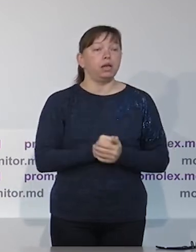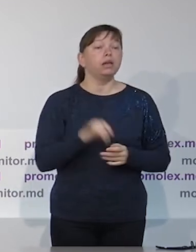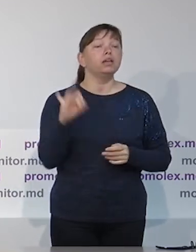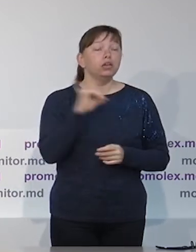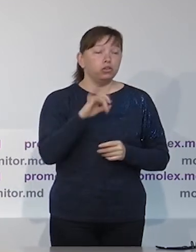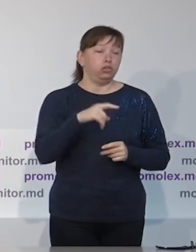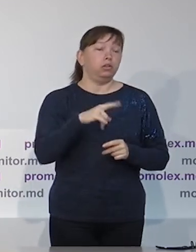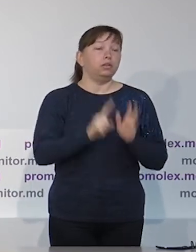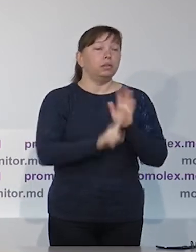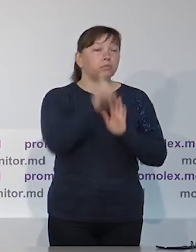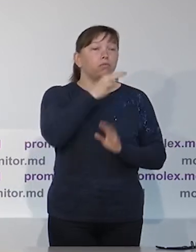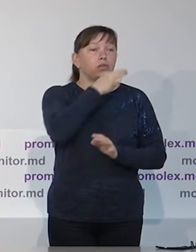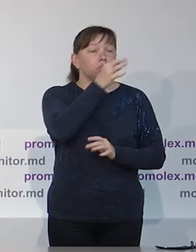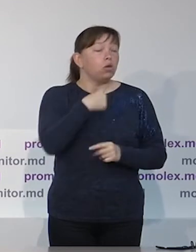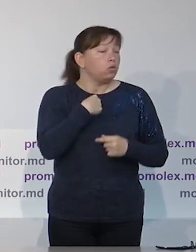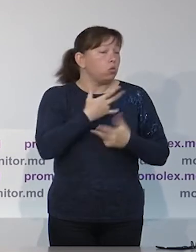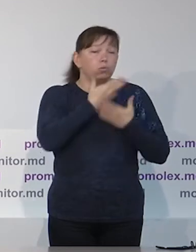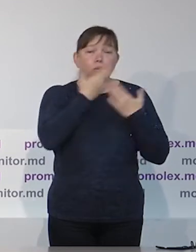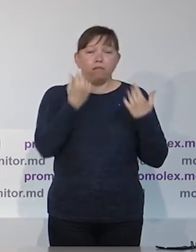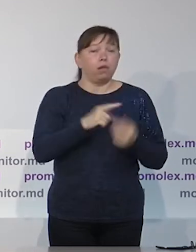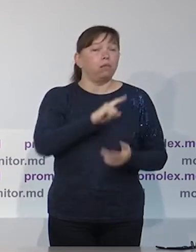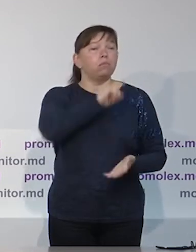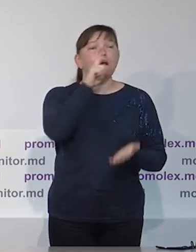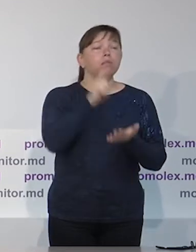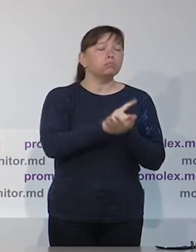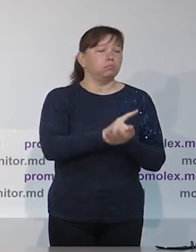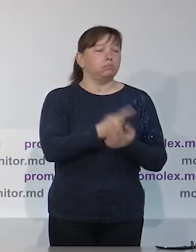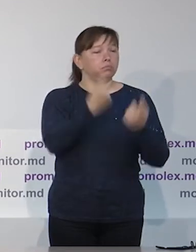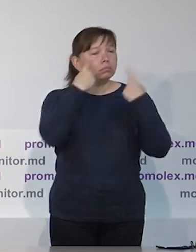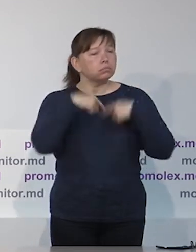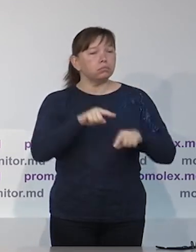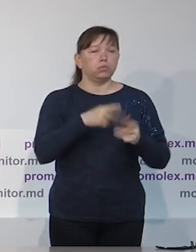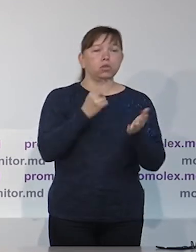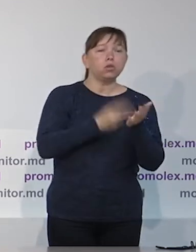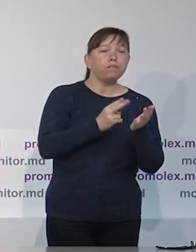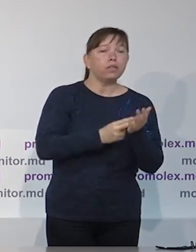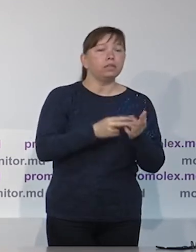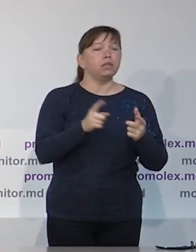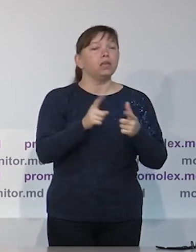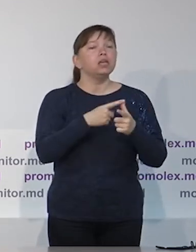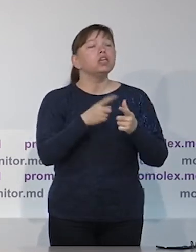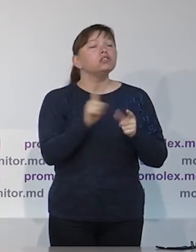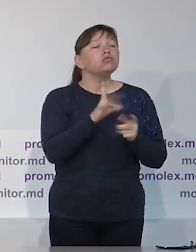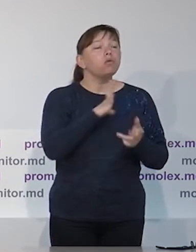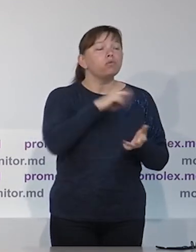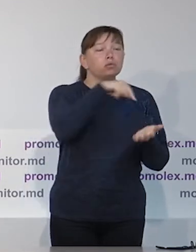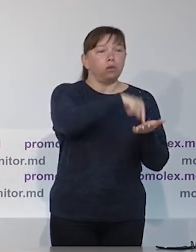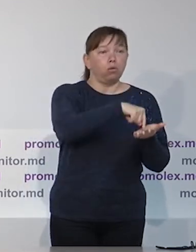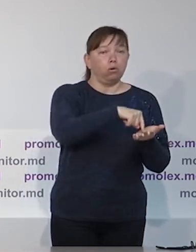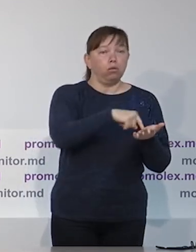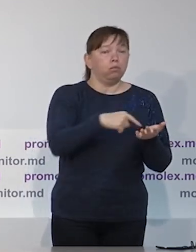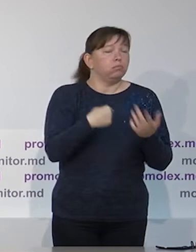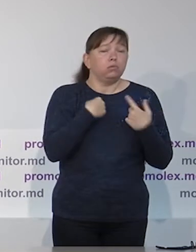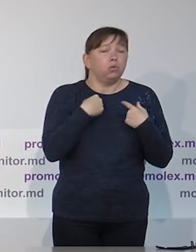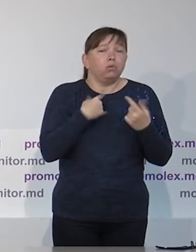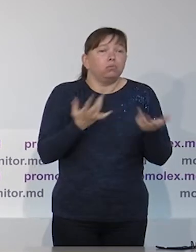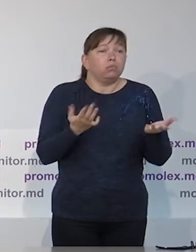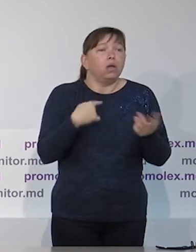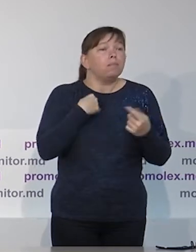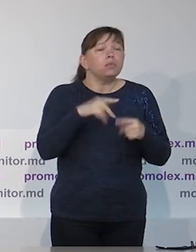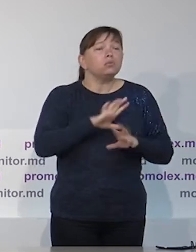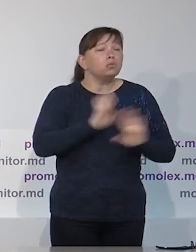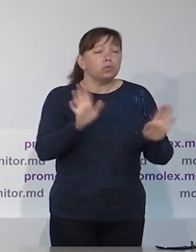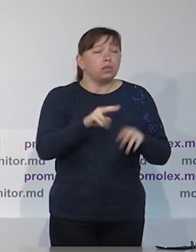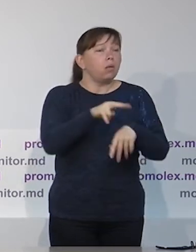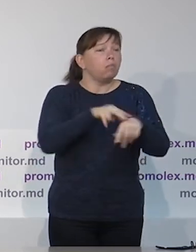по мониторингу. В то же время сразу скажем, что у нас нет юридического обязательства что-то доказывать, представлять